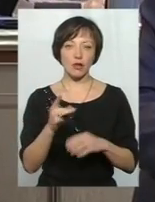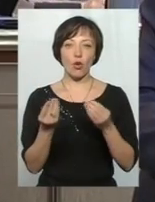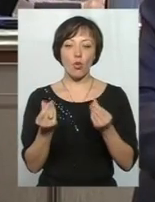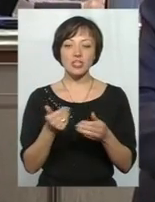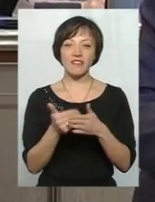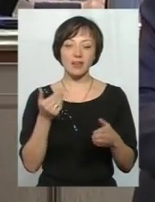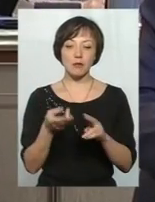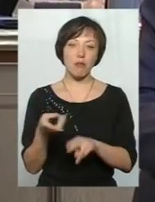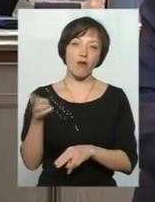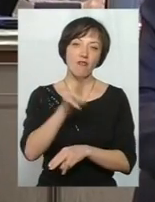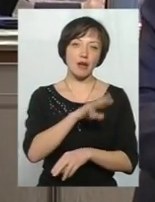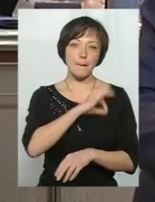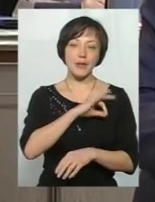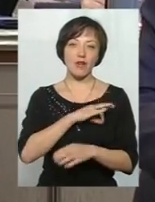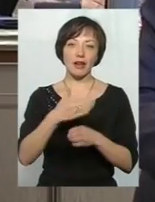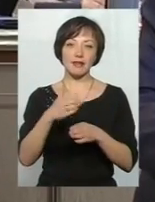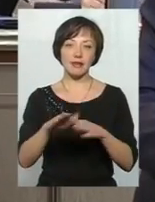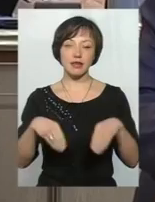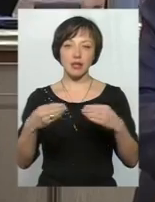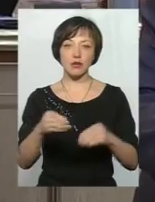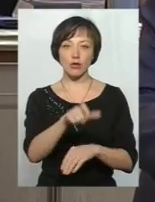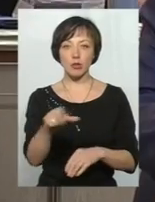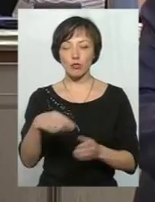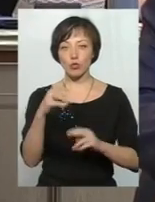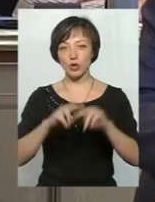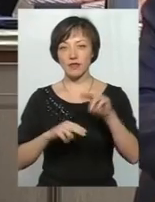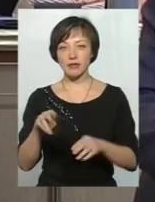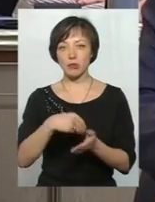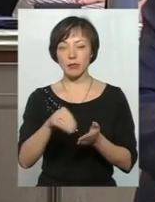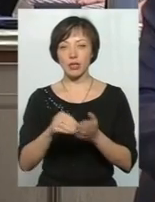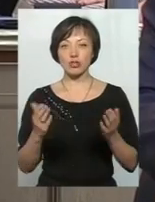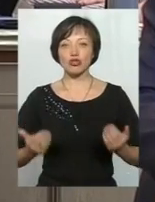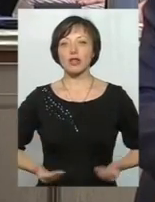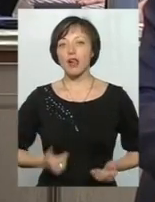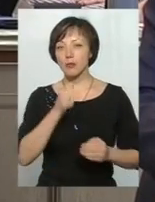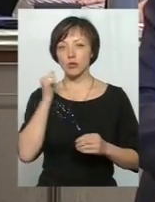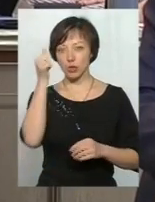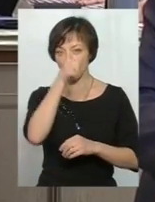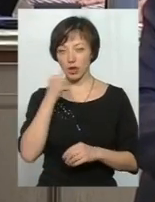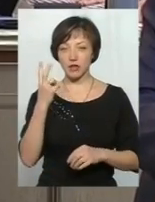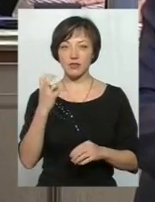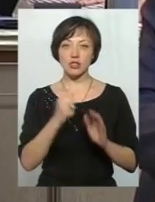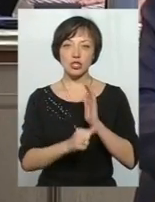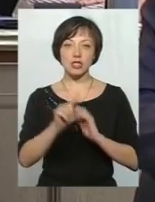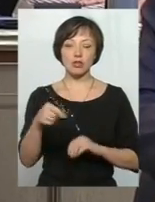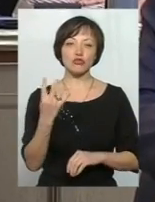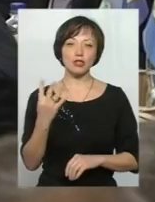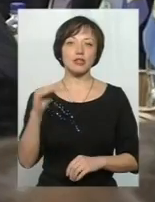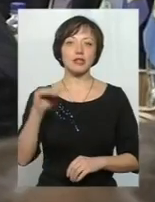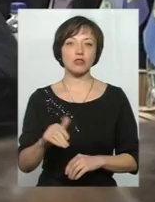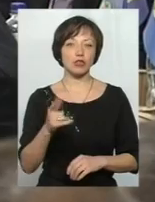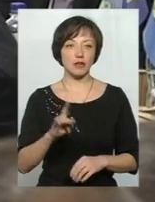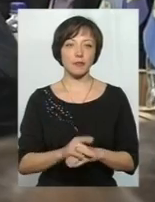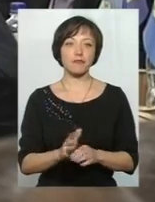повернення пільгових кредитів наданих громадянами на бойовинство до придбання житла у минулих роках. Спеціальний фонд – 260,4 тис. грн.